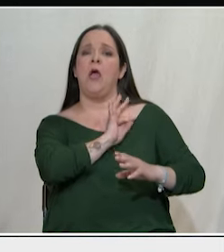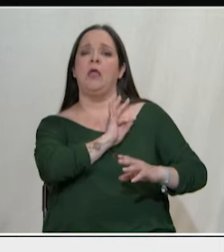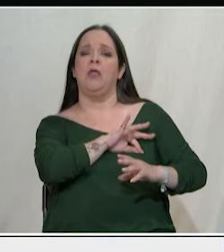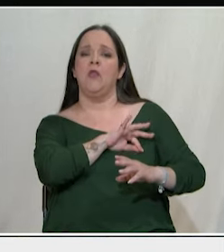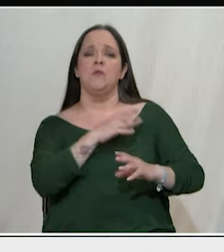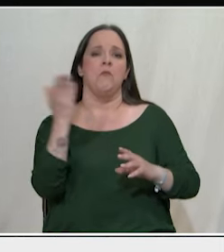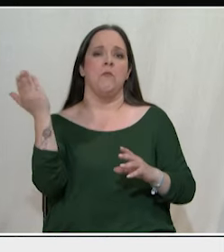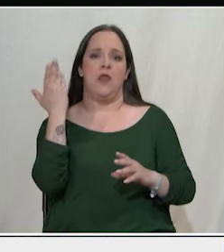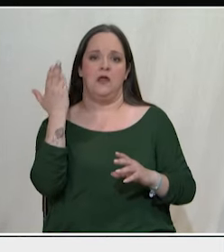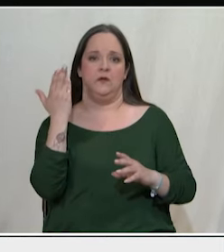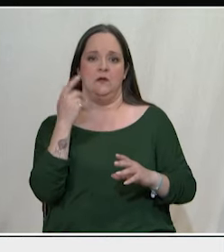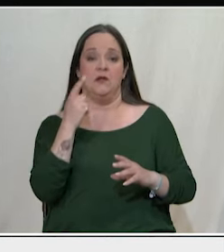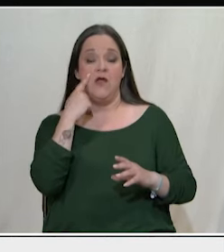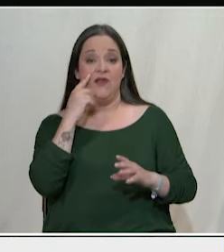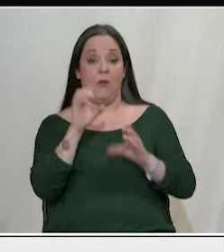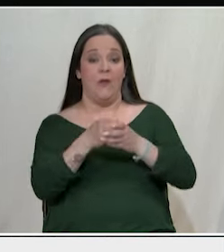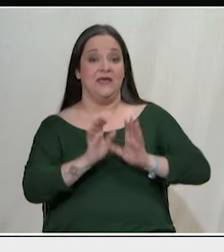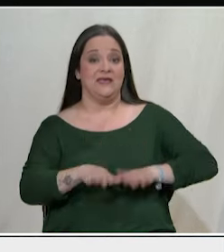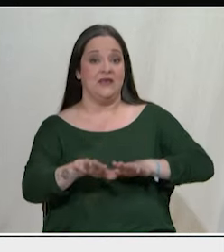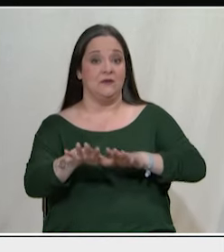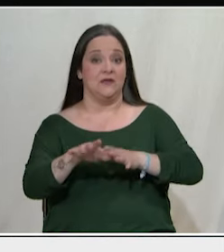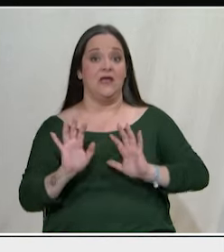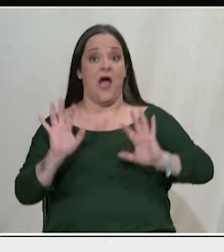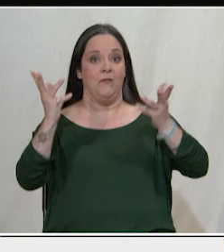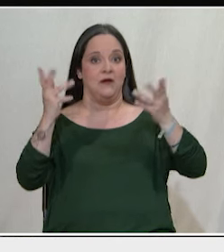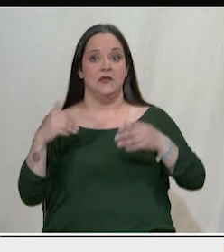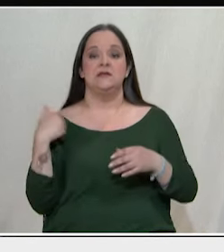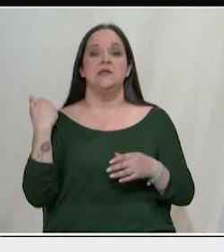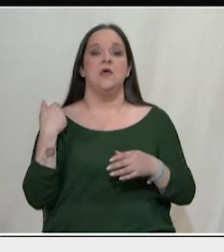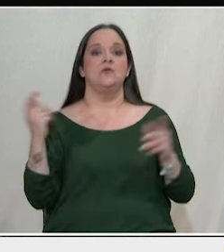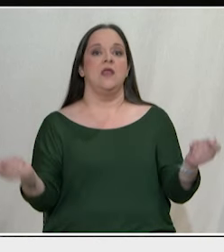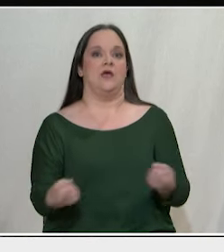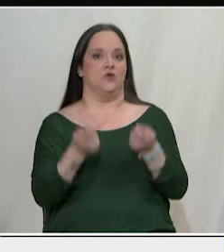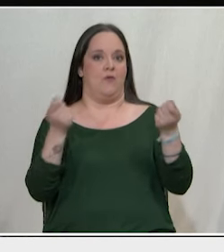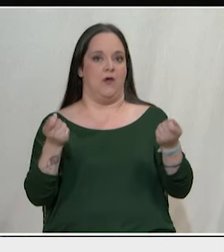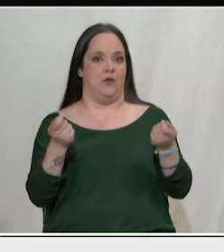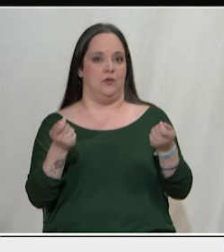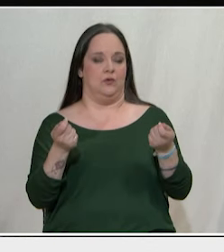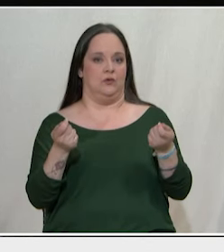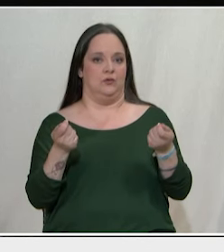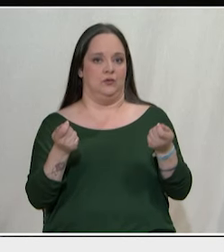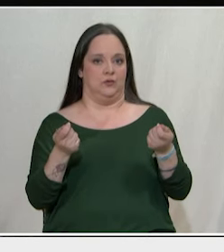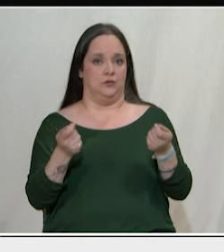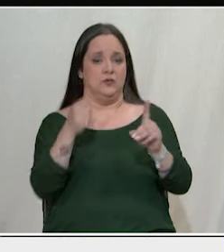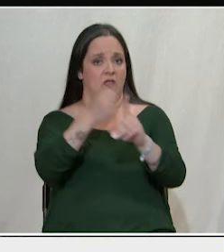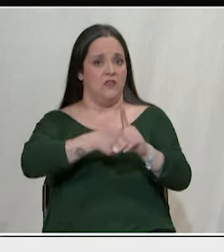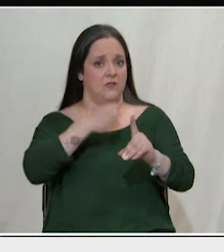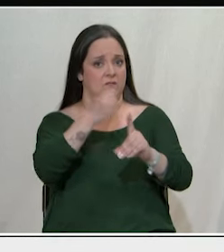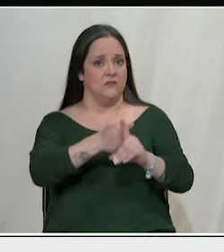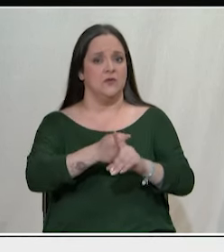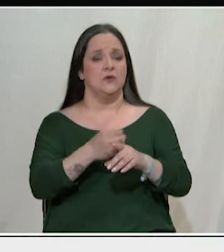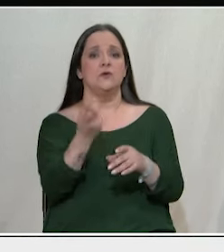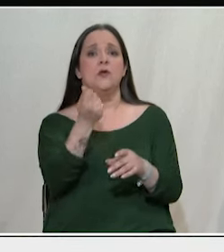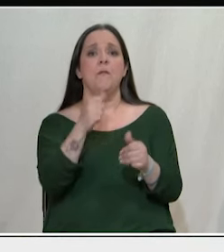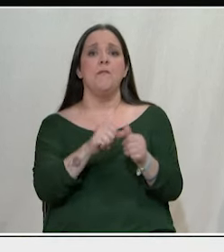κινήματα και απεργίες ειδικά των νεότερων εργαζομένων να ξεσπάνει διεκδικώντας αυξήσεις τους μισθούς γιατί δεν βγαίνουν με